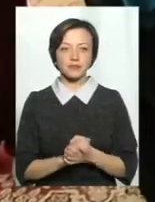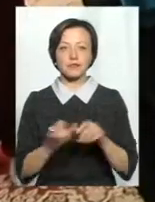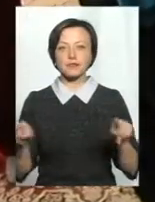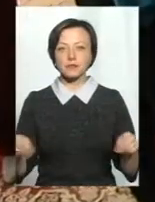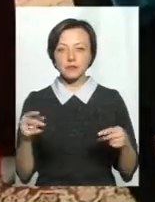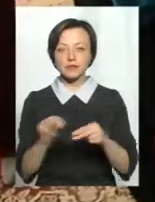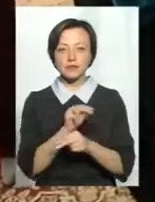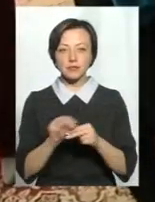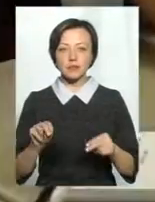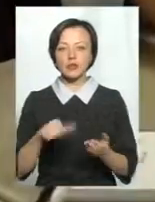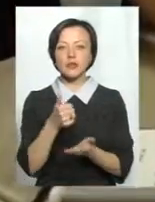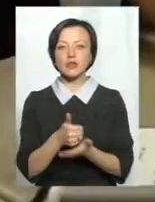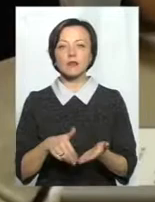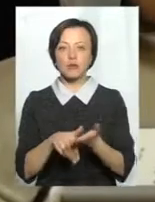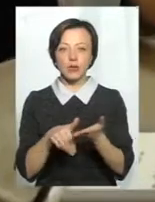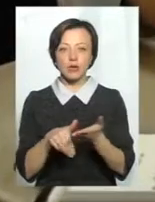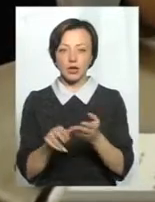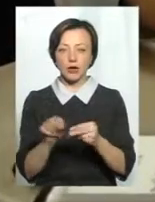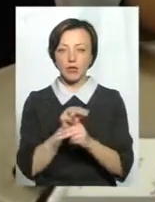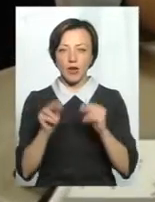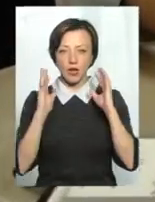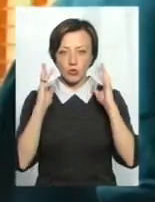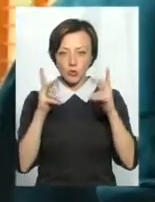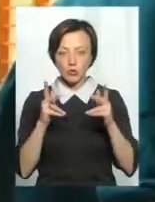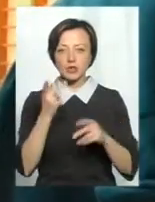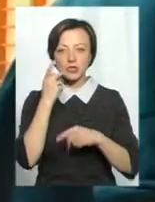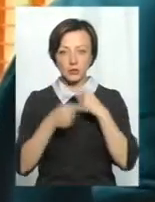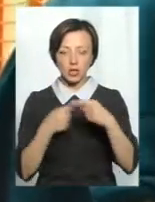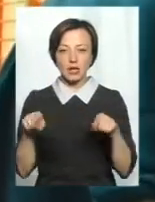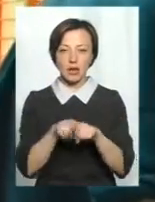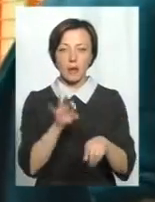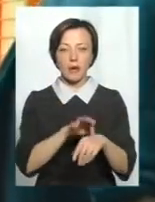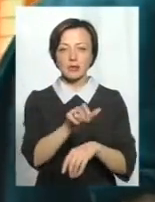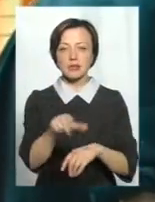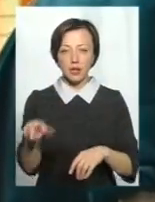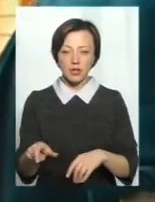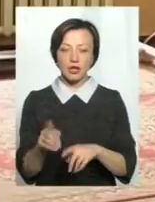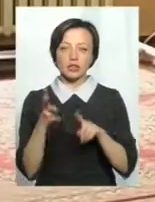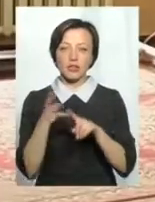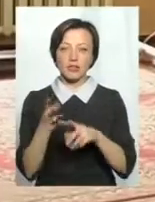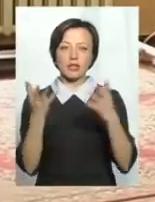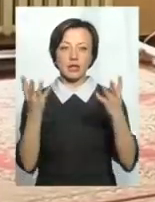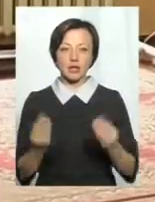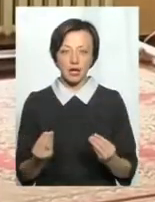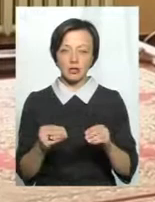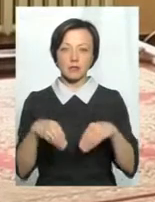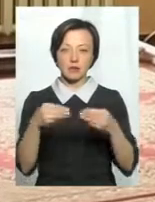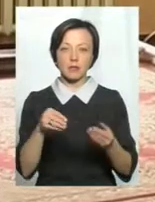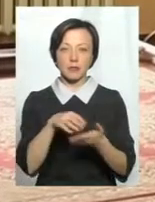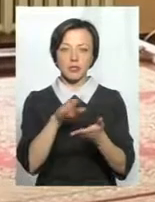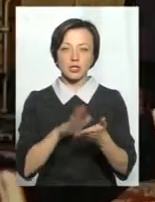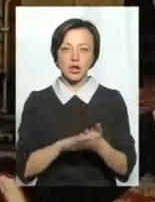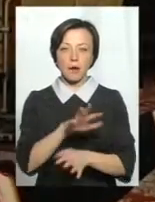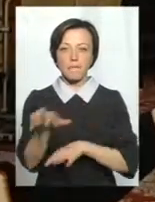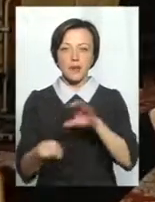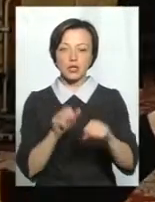терапія – один із основних методів лікування інсульту. Зазвичай таким пацієнтам вже на четвертий день призначають масаж рук та